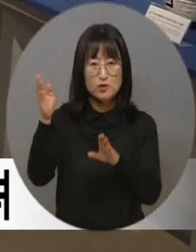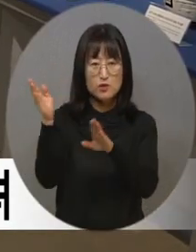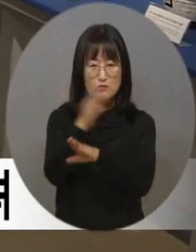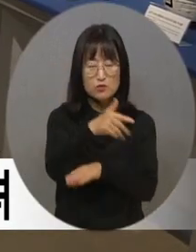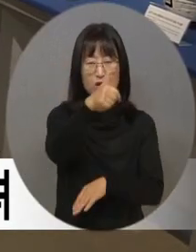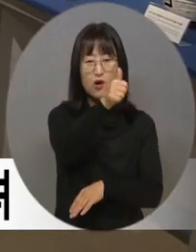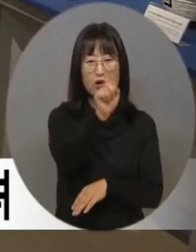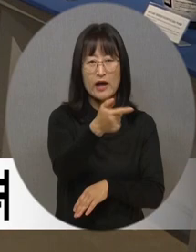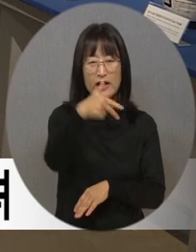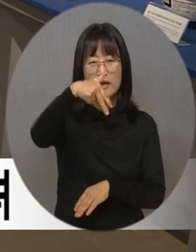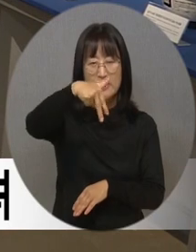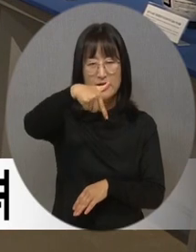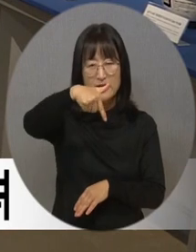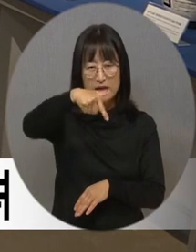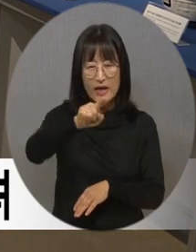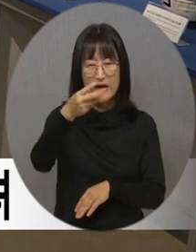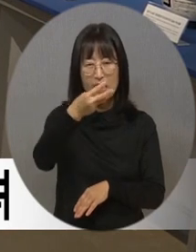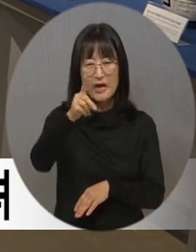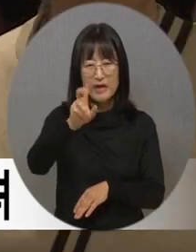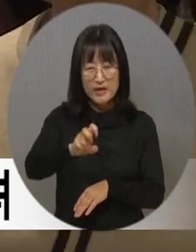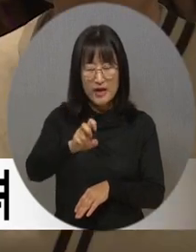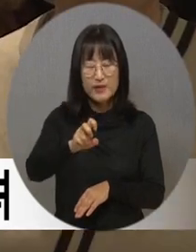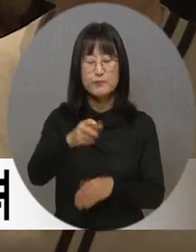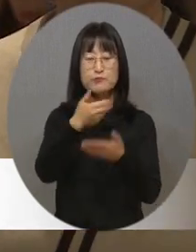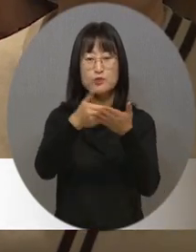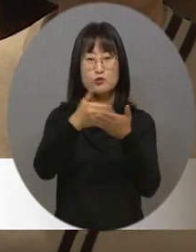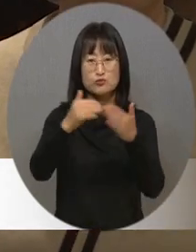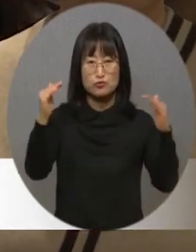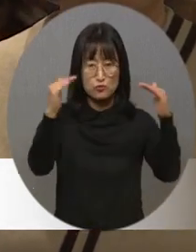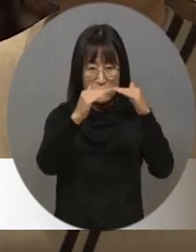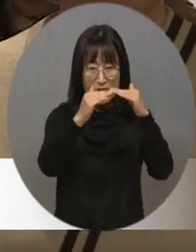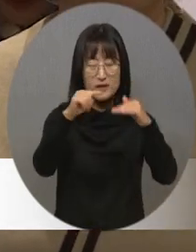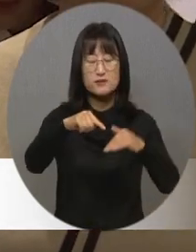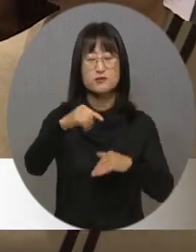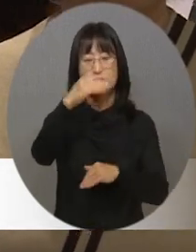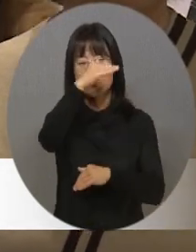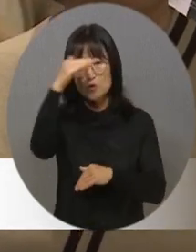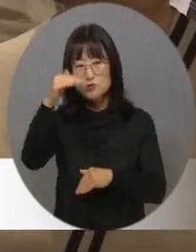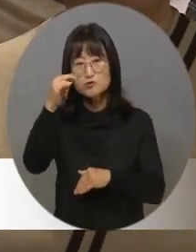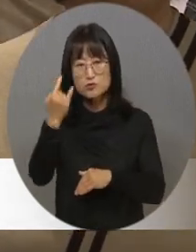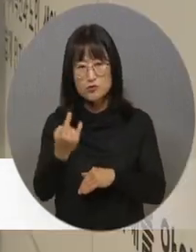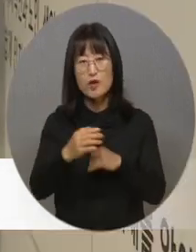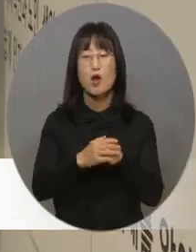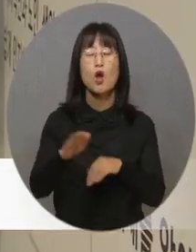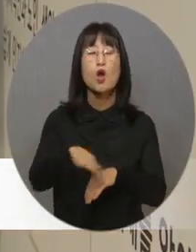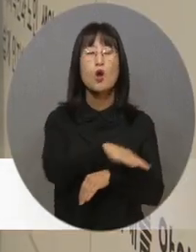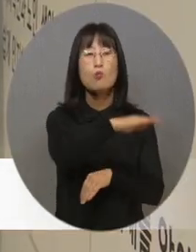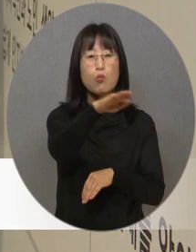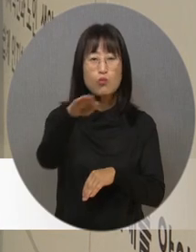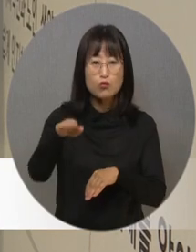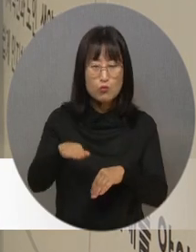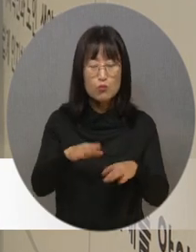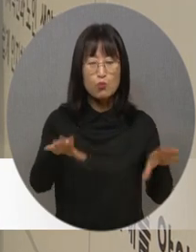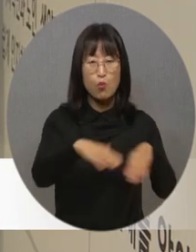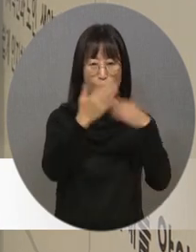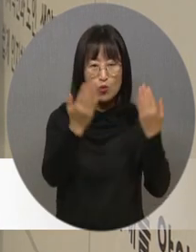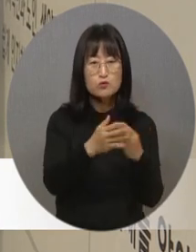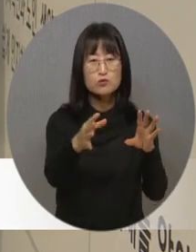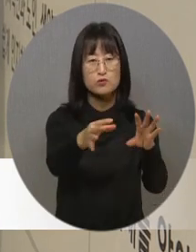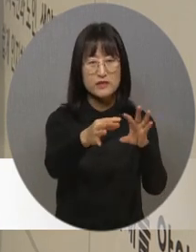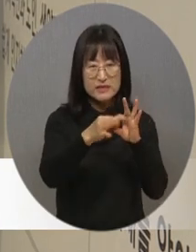한가름 미술관에서 전시회를 열었습니다. 모두를 이따, 이따를 주제로 한 이번 전시회에선